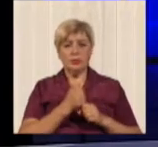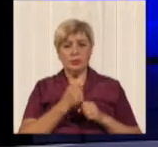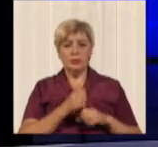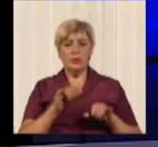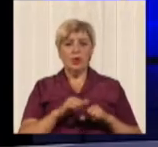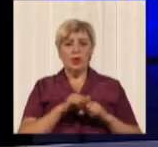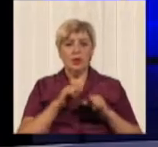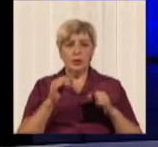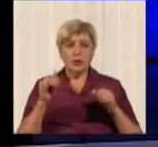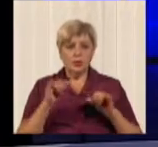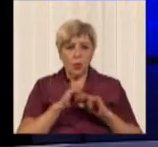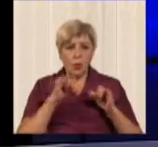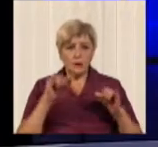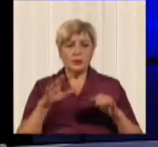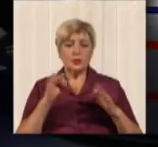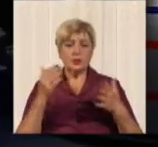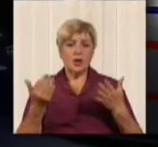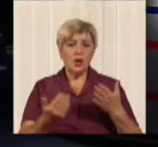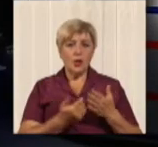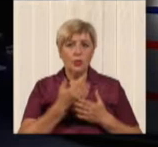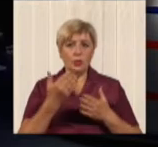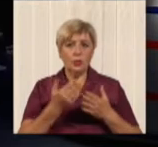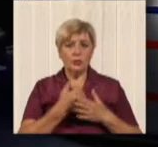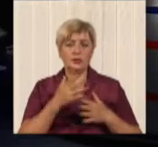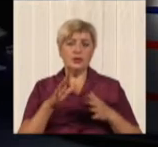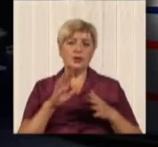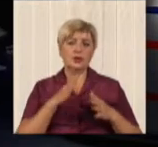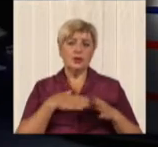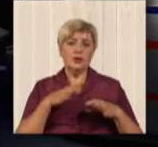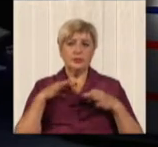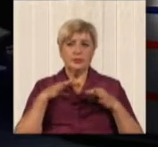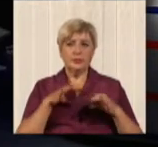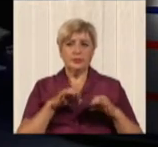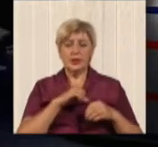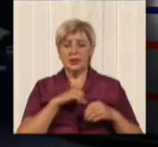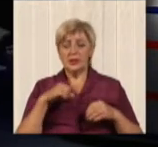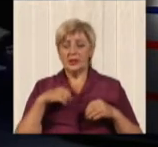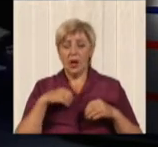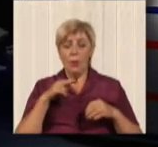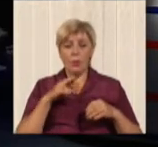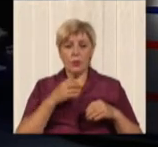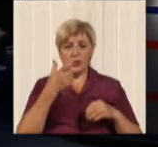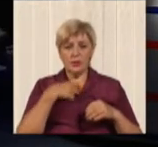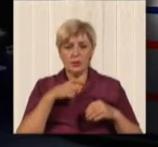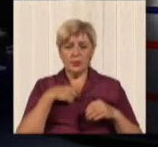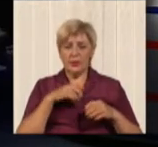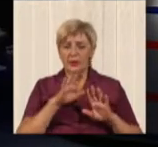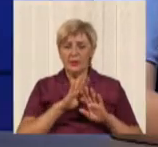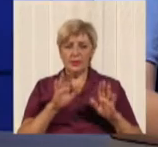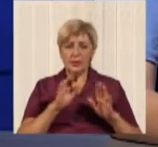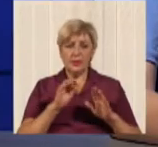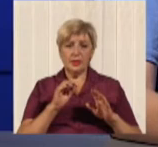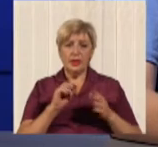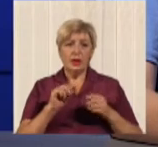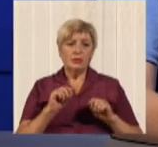оновлення, власне, так, транспортної інфраструктури нашого міста? Сам по себе однозначно нет. То есть, повышення стоимости проїзда – це